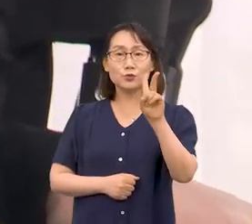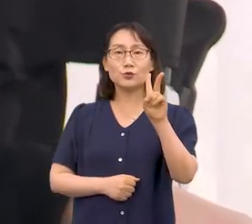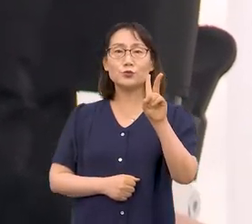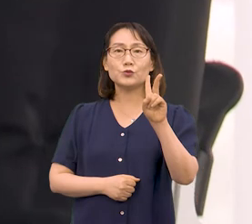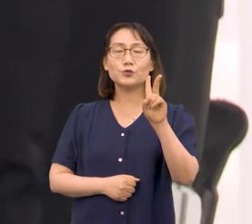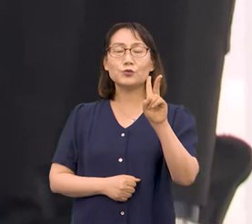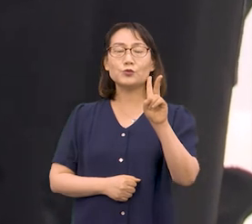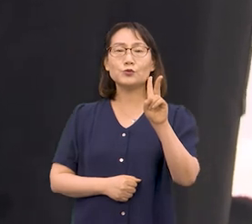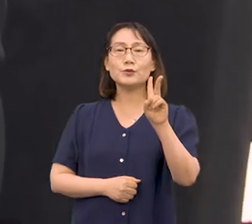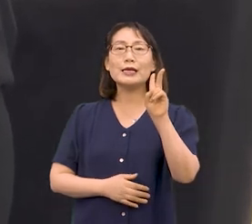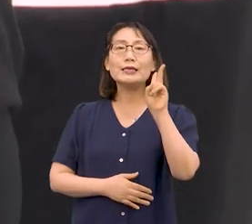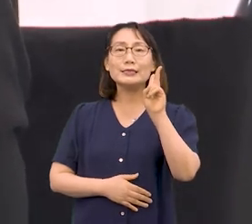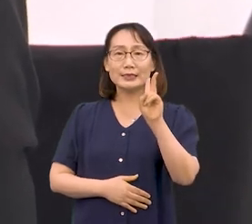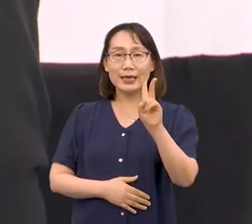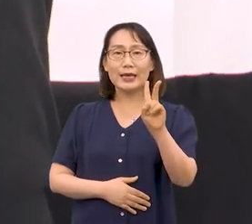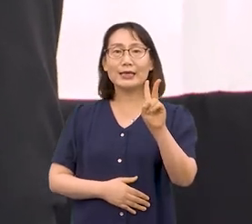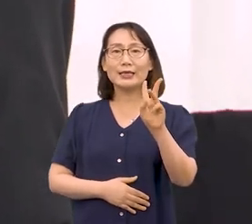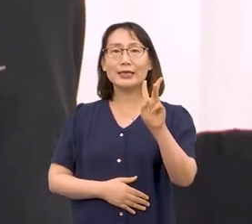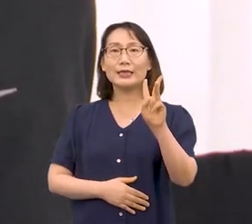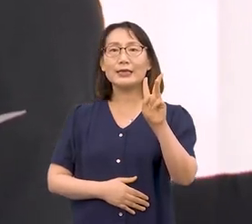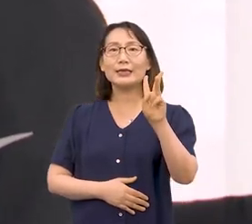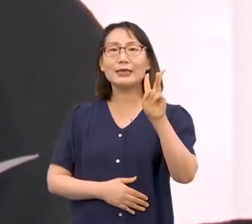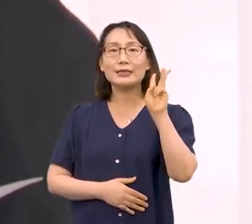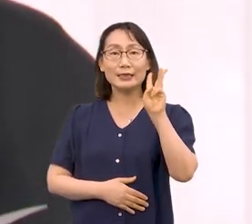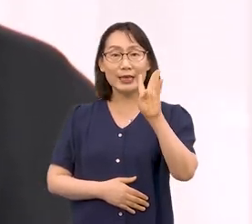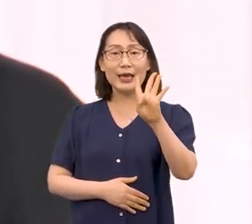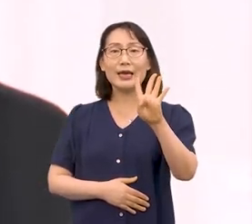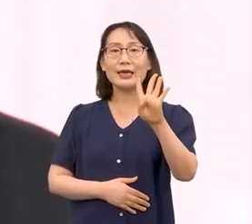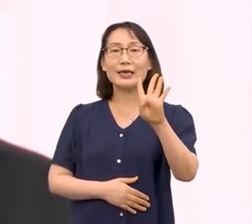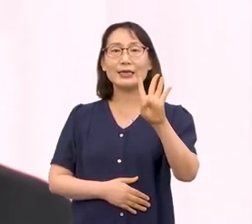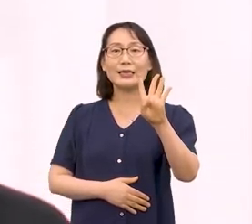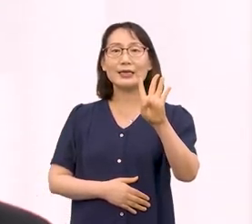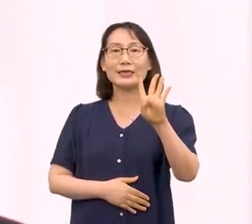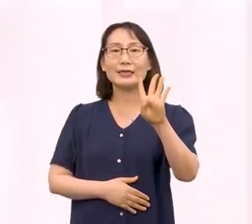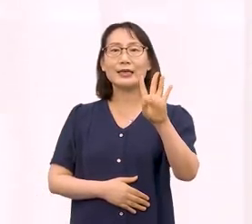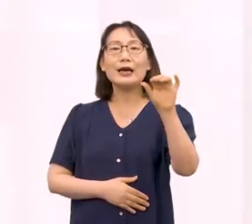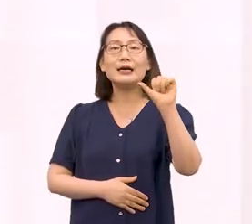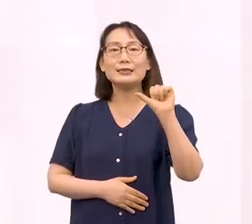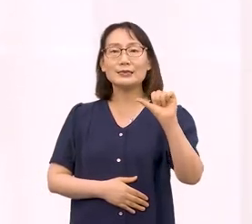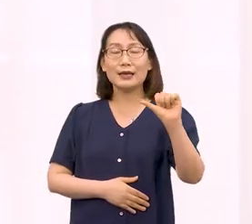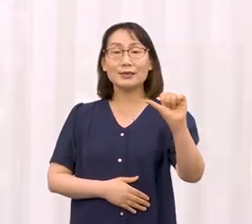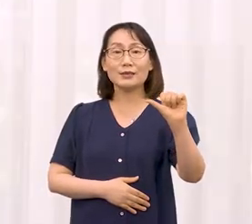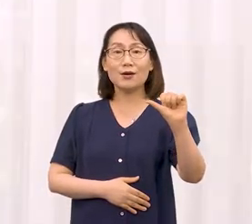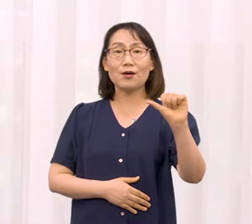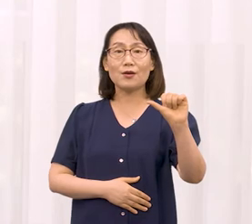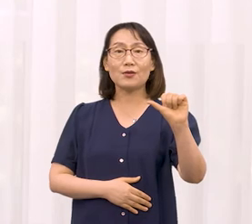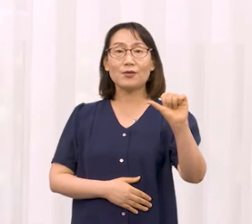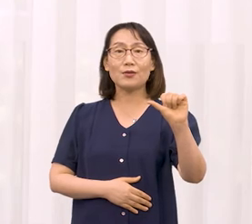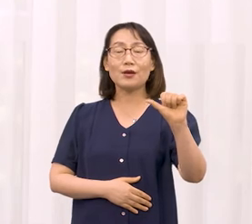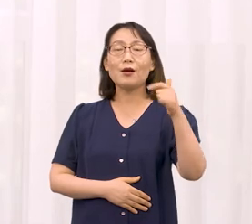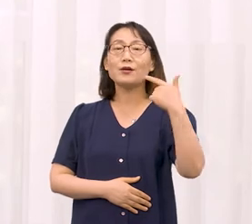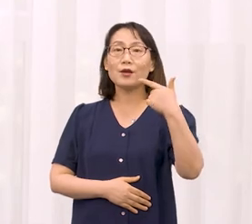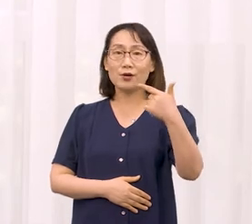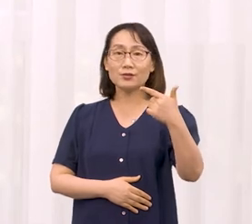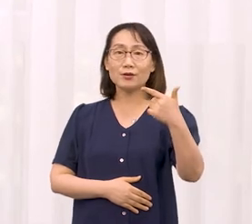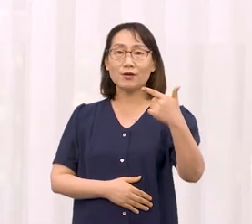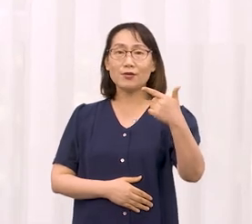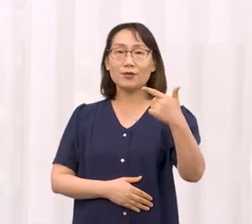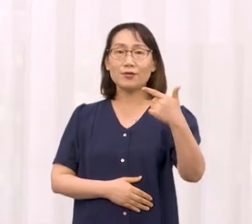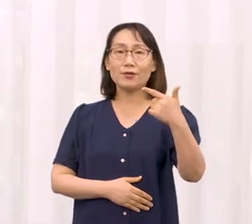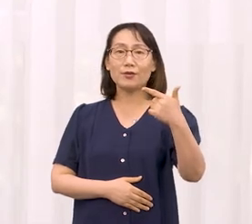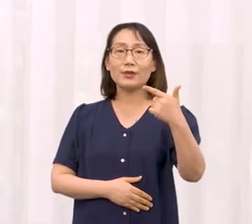셋 넷 다섯 여섯